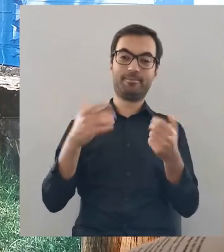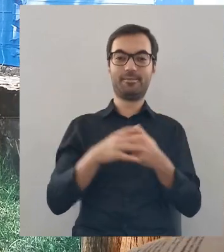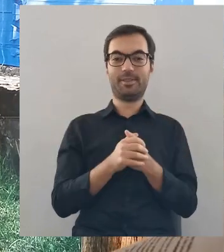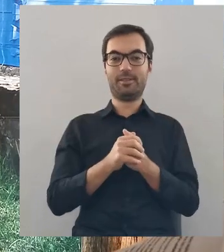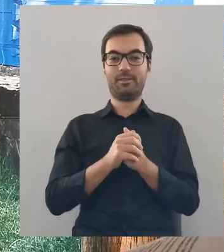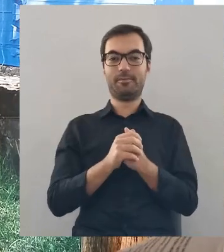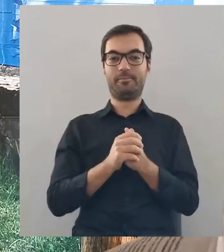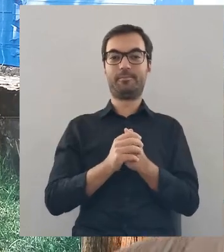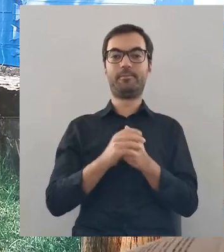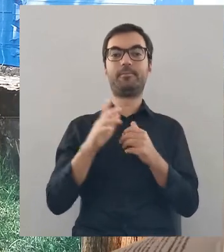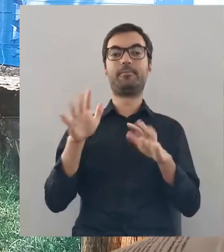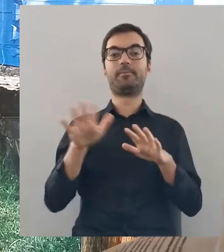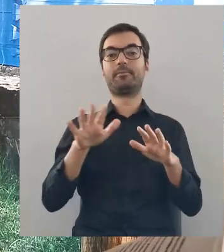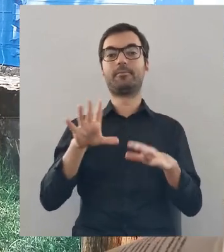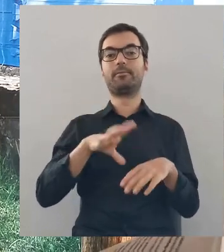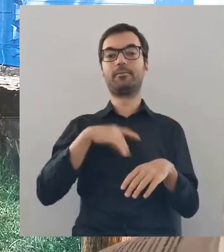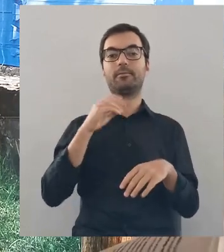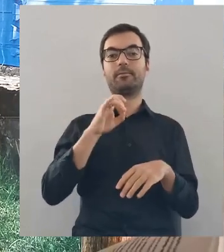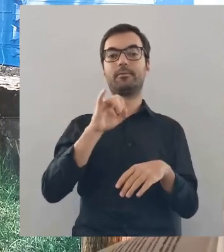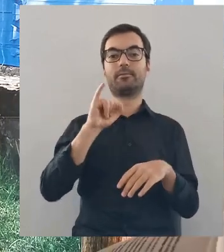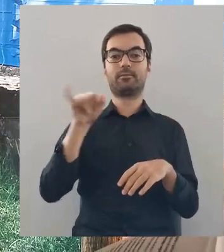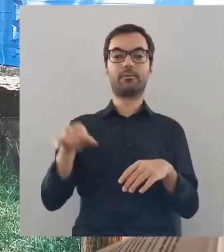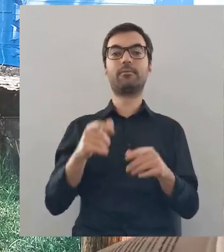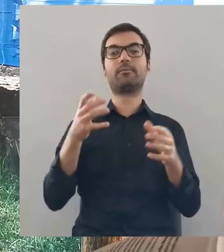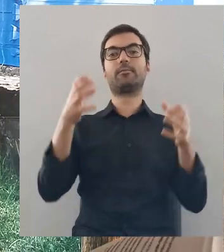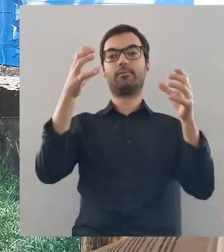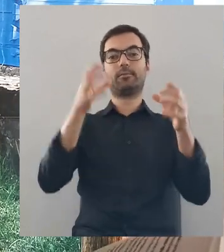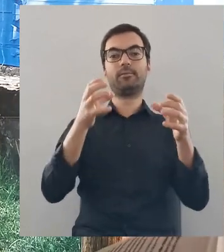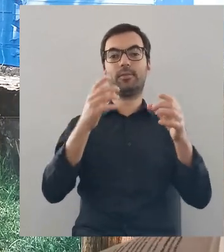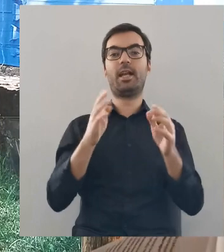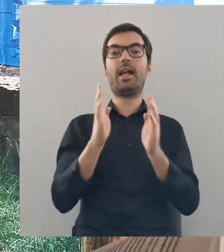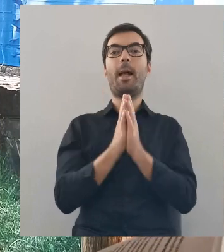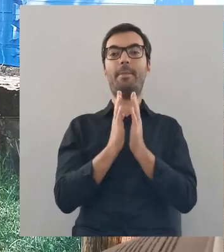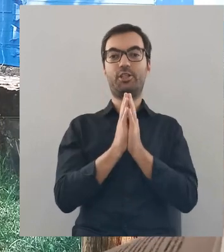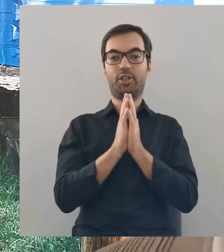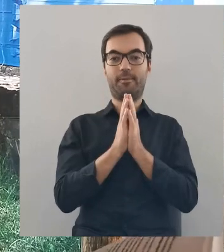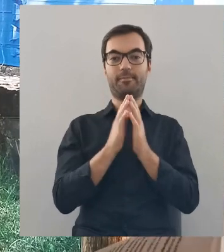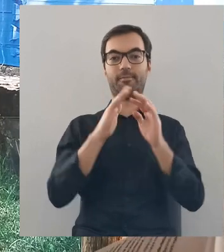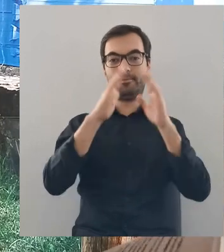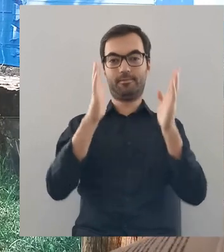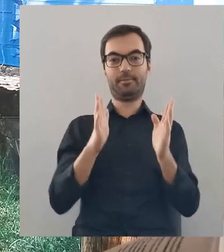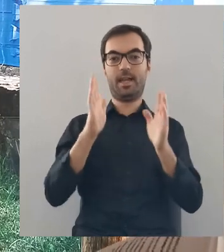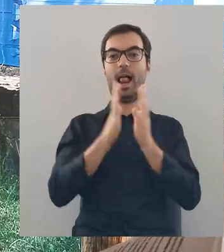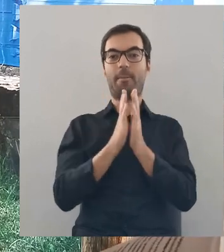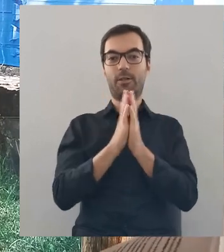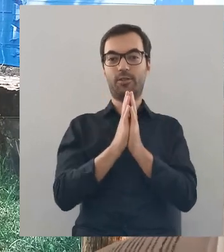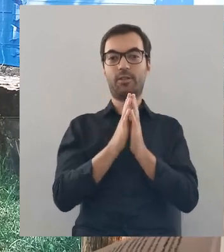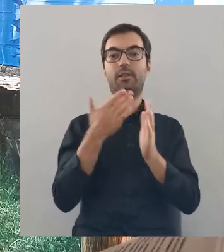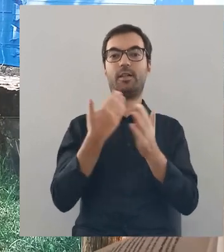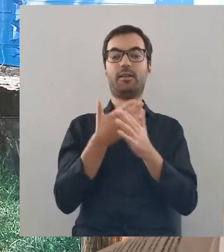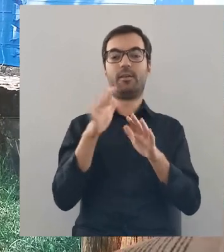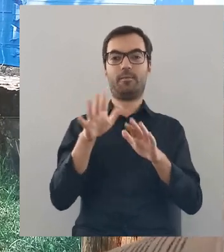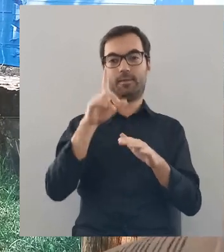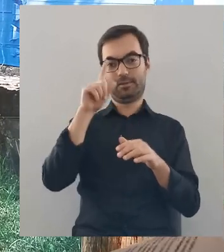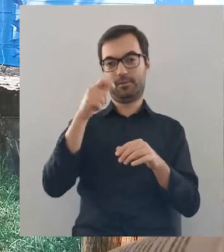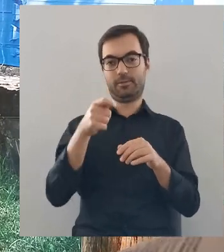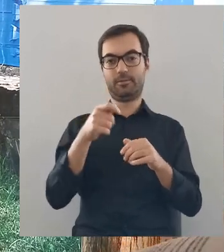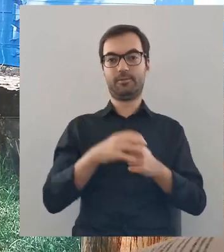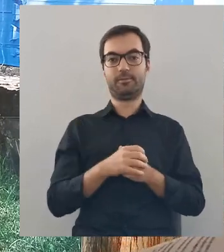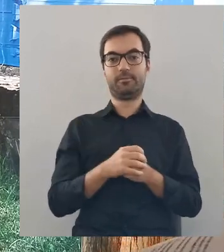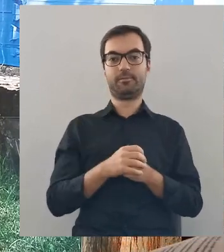magię temu miejscu. Taki w miejscu świętego Gaju postawiono kapliczkę, stąd i